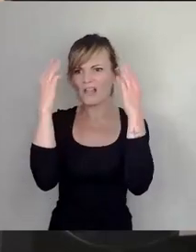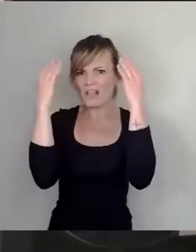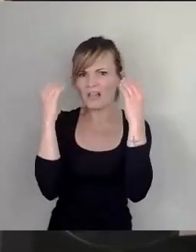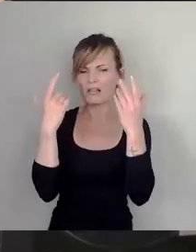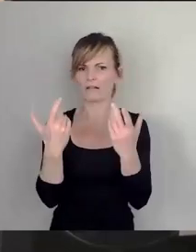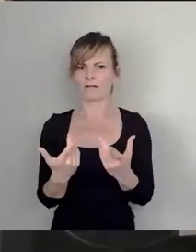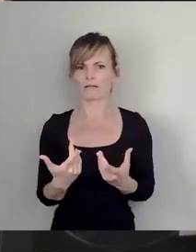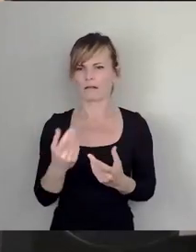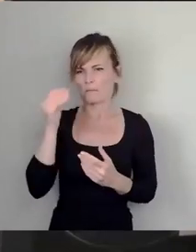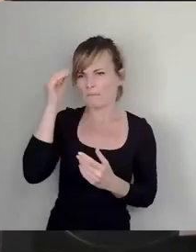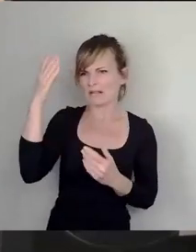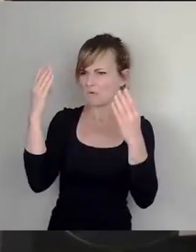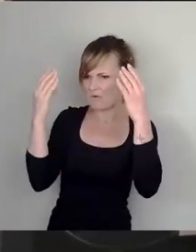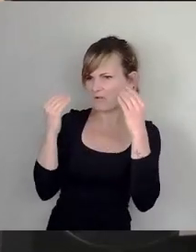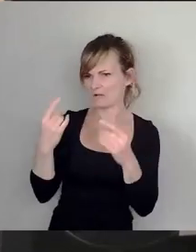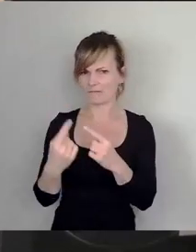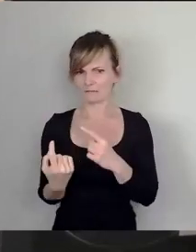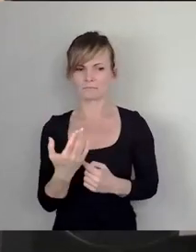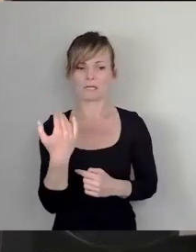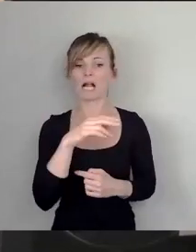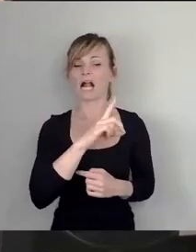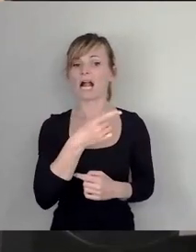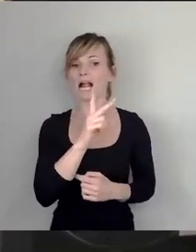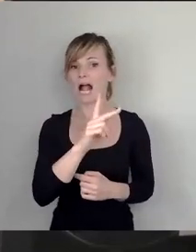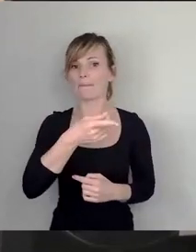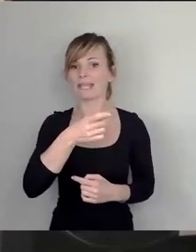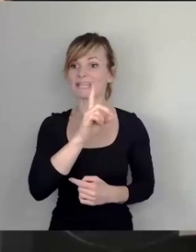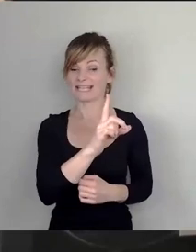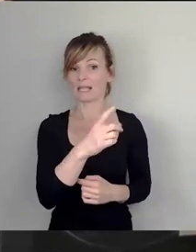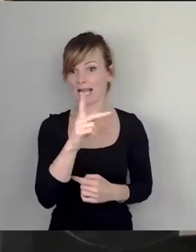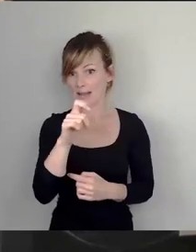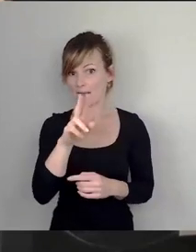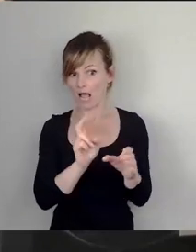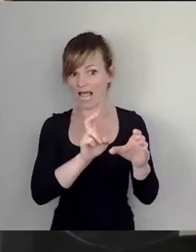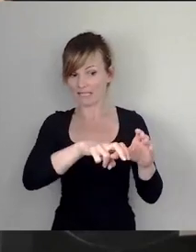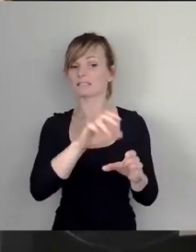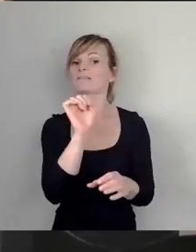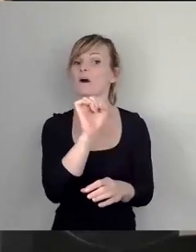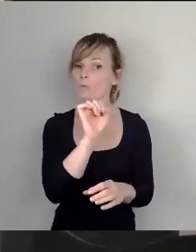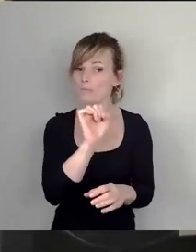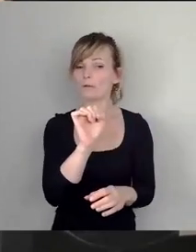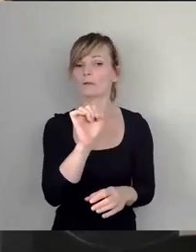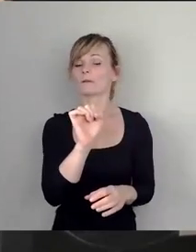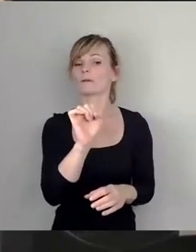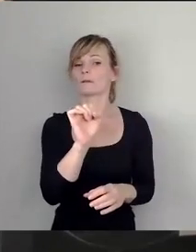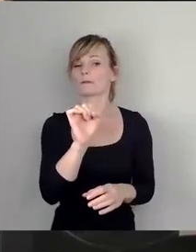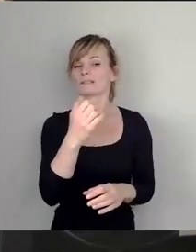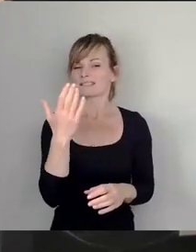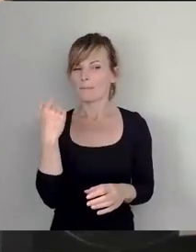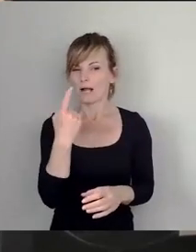1945 in die KPD eingetreten, und zwar durchaus aus dem Eindruck der erlittenen